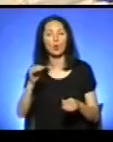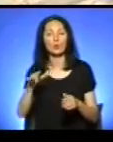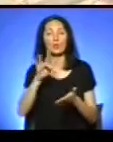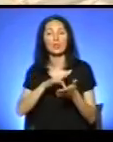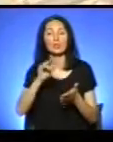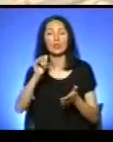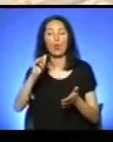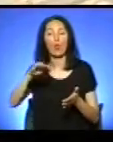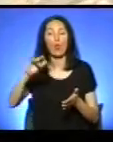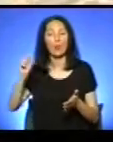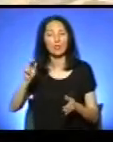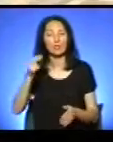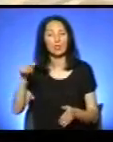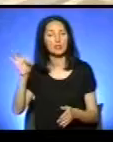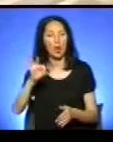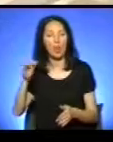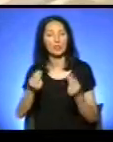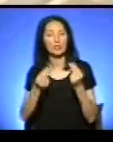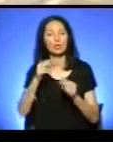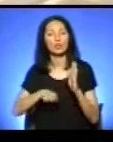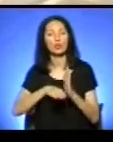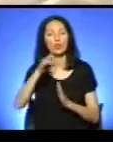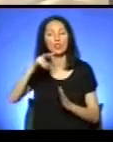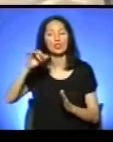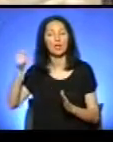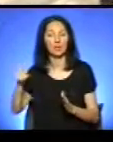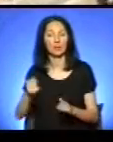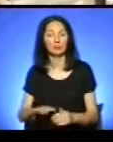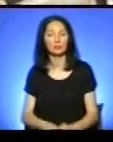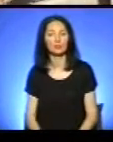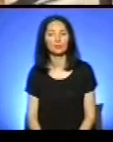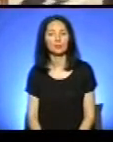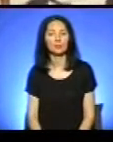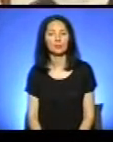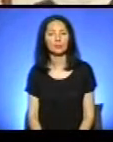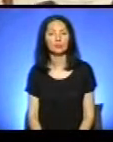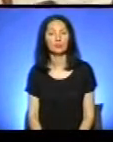області гратимуть у вищій лізі. Тарас Бурак, Юрій Багрій, новини.